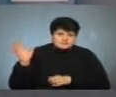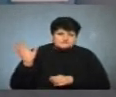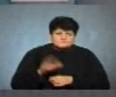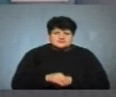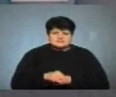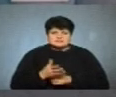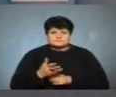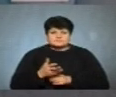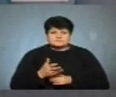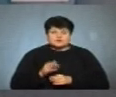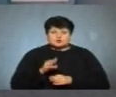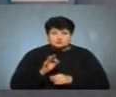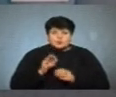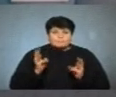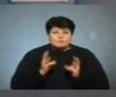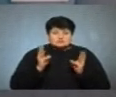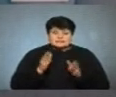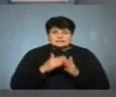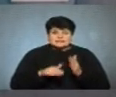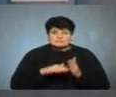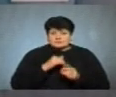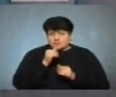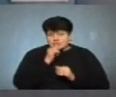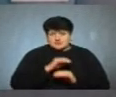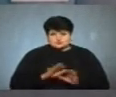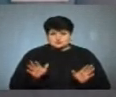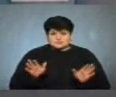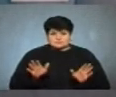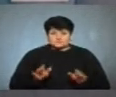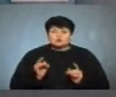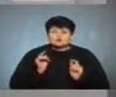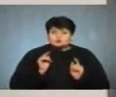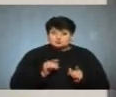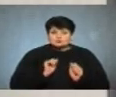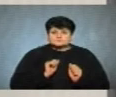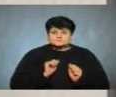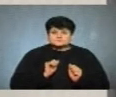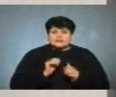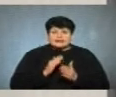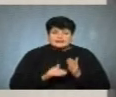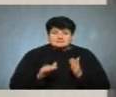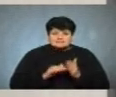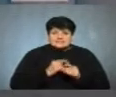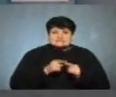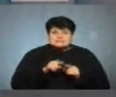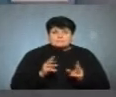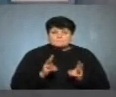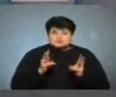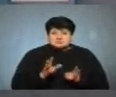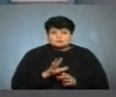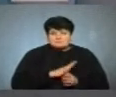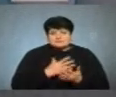конструкції, то пожежу ліквідувати неможливо. Тому ліквідація цієї пожежі зайняла